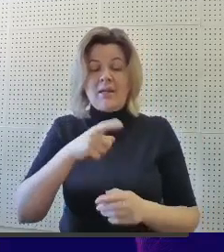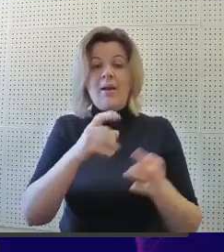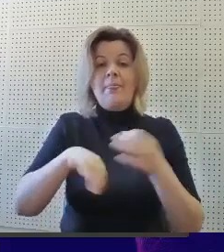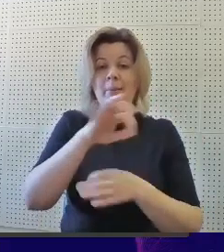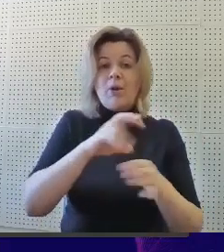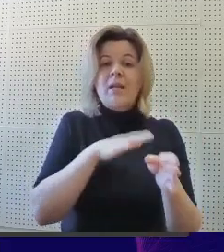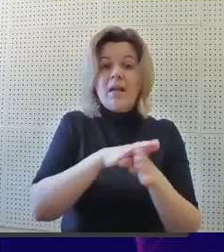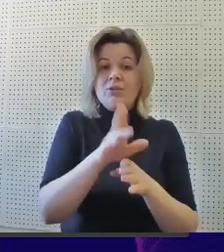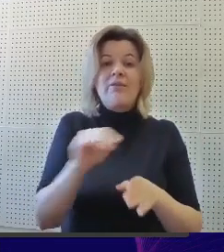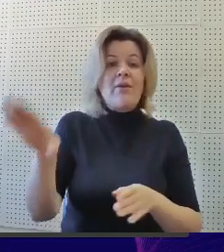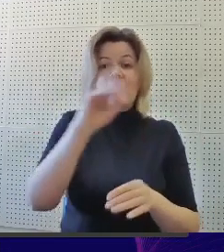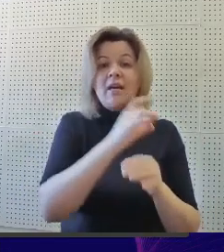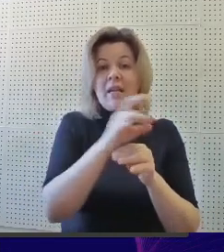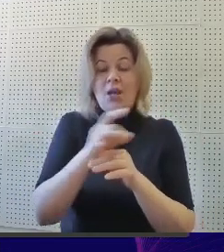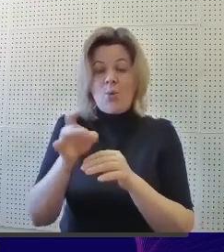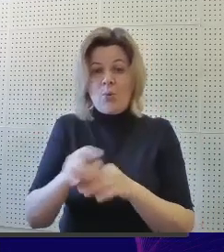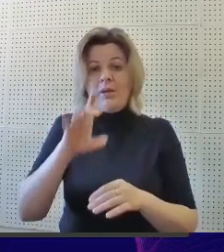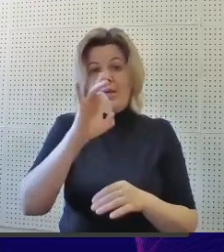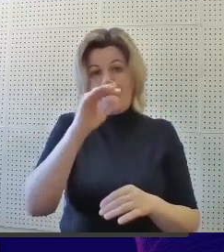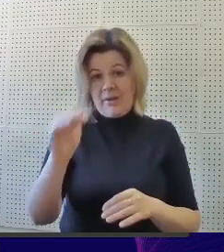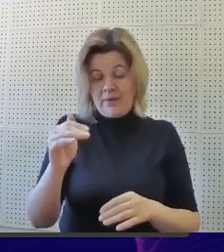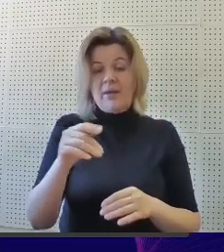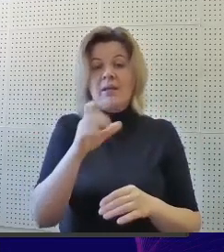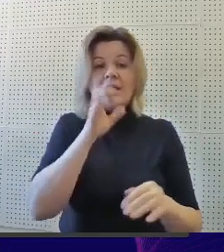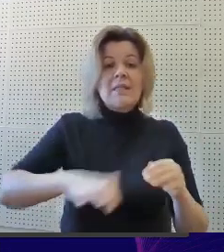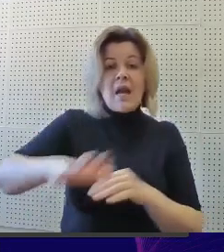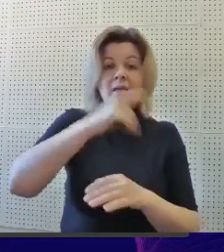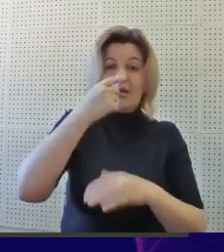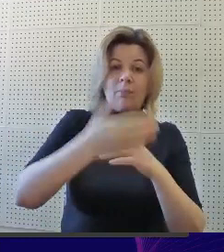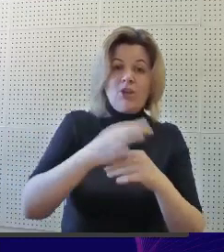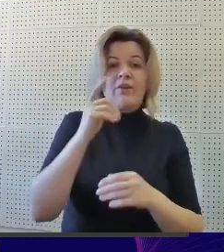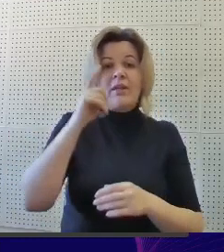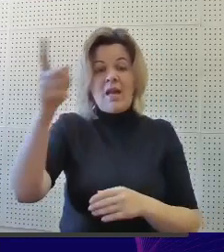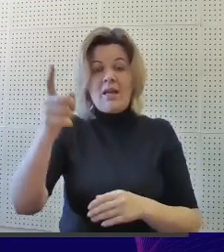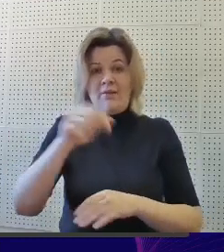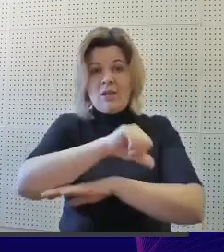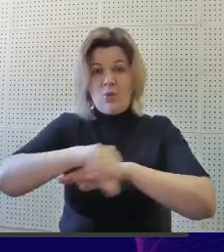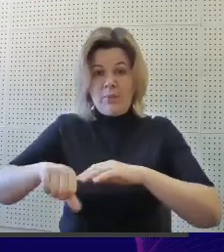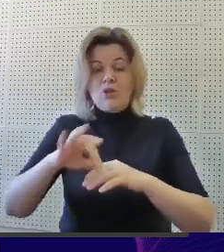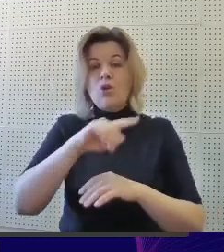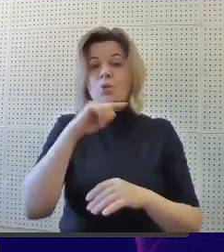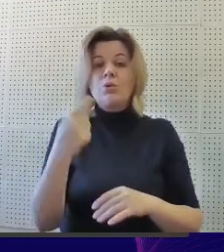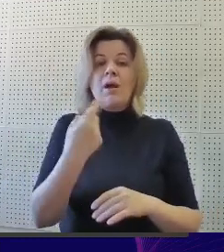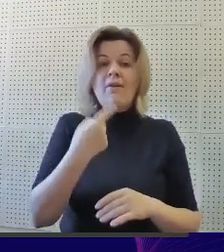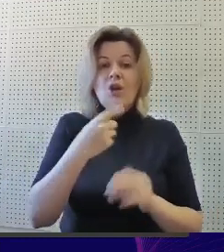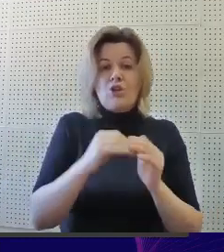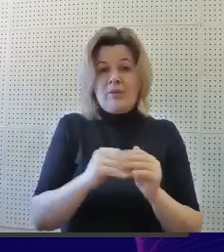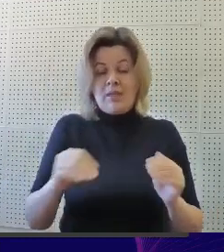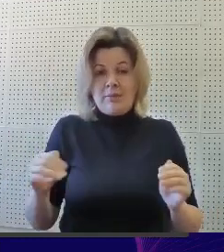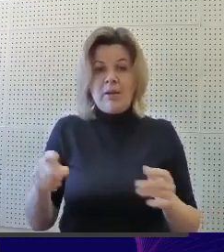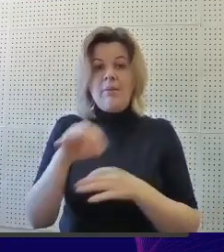Проект реализуется во всех регионах Российской Федерации, в странах ближнего и дальнего рубежа с русскоговорящими детьми.